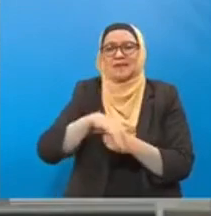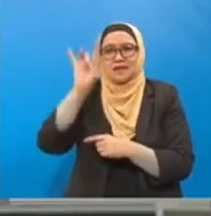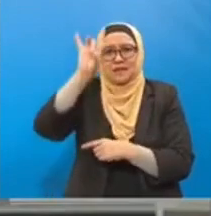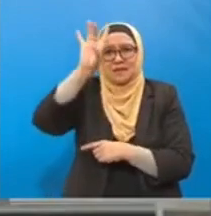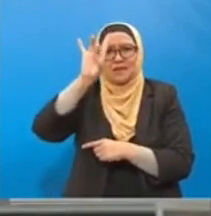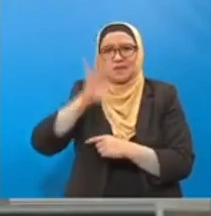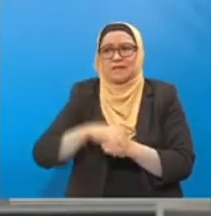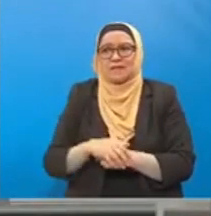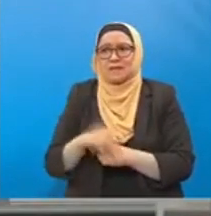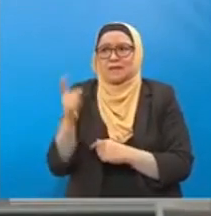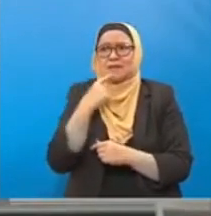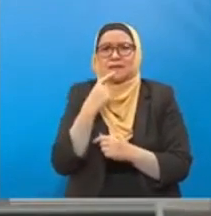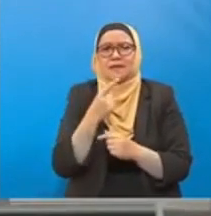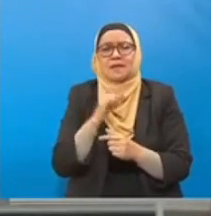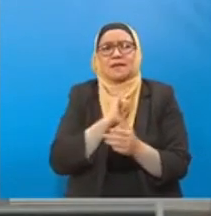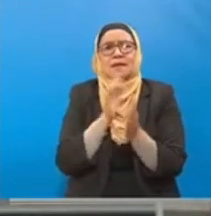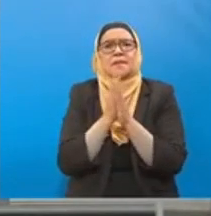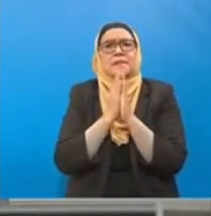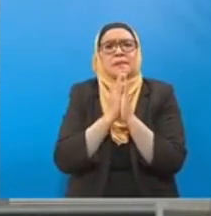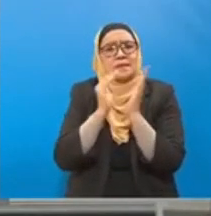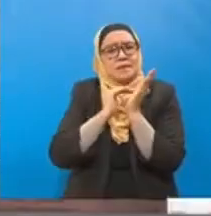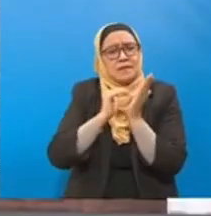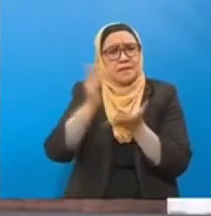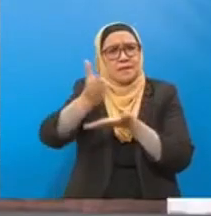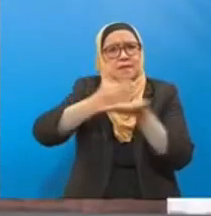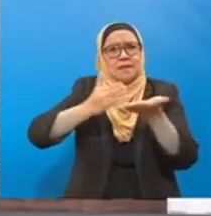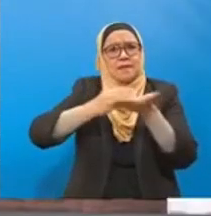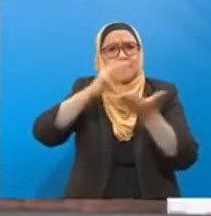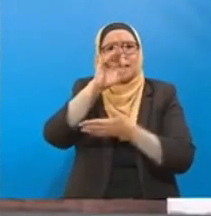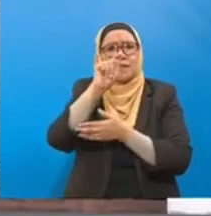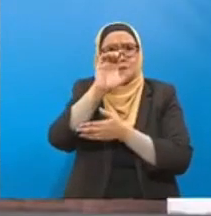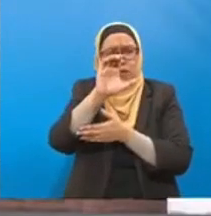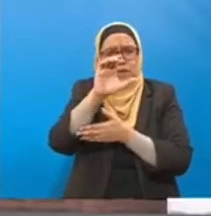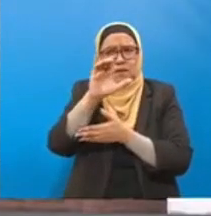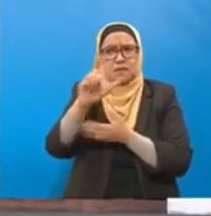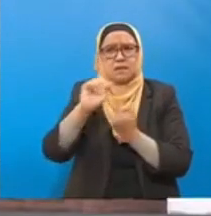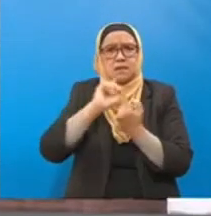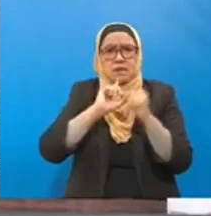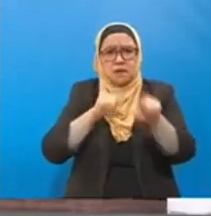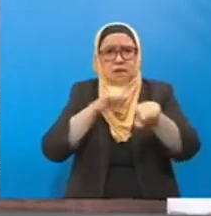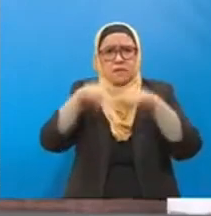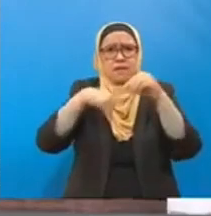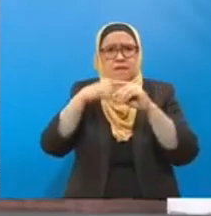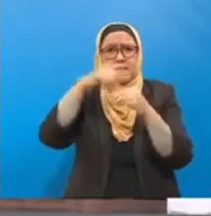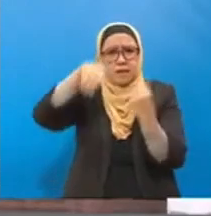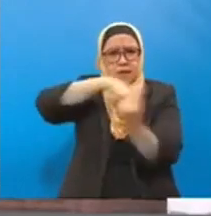pihak MOTEP juga menjawab mengenai Umrah. Jawapan menulis. Terima kasih.